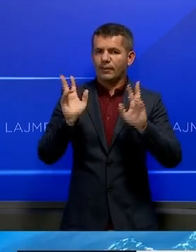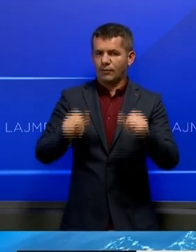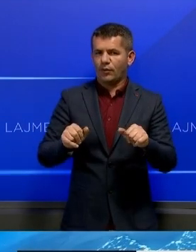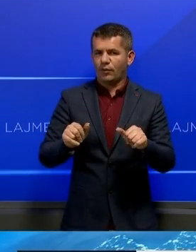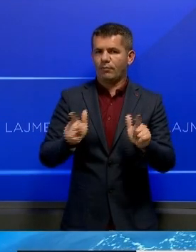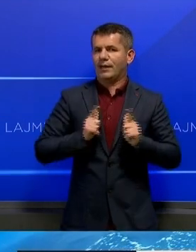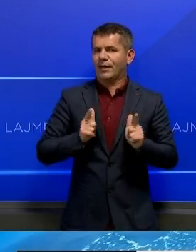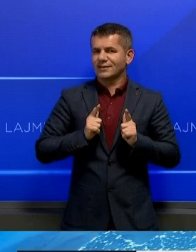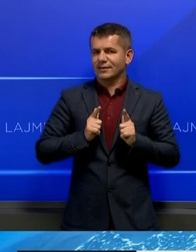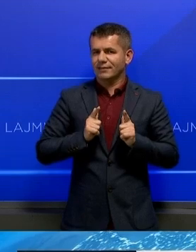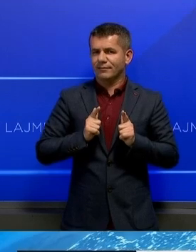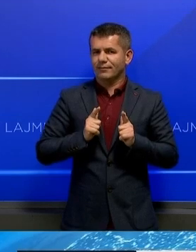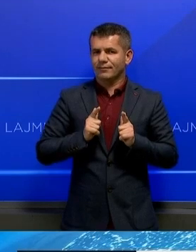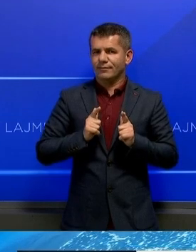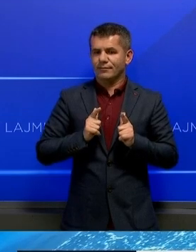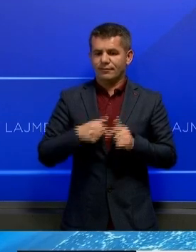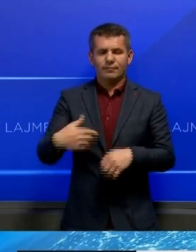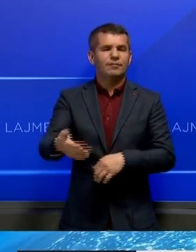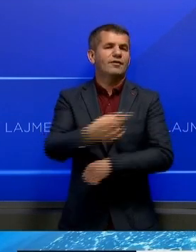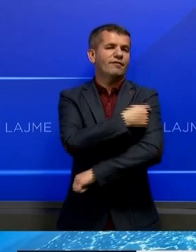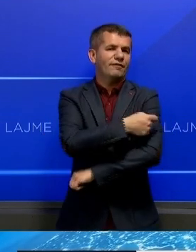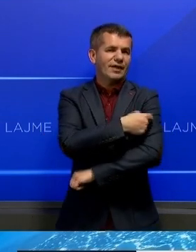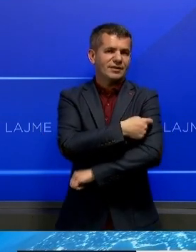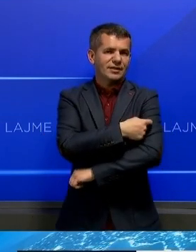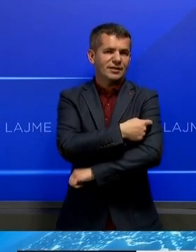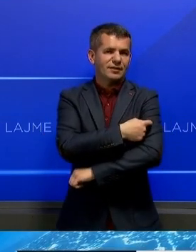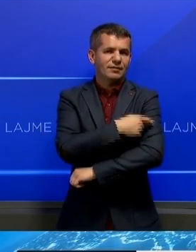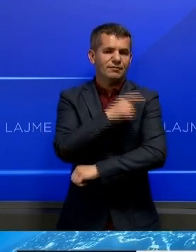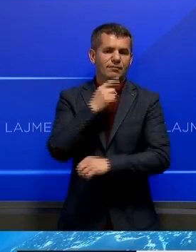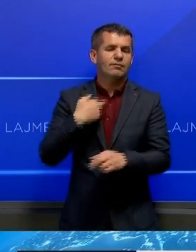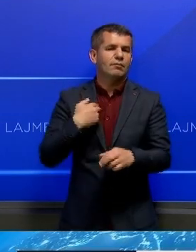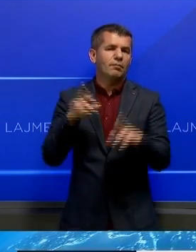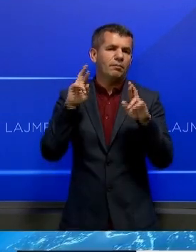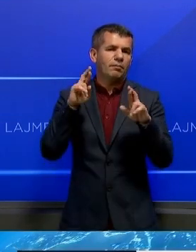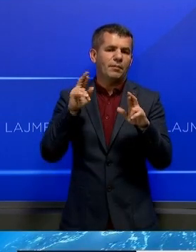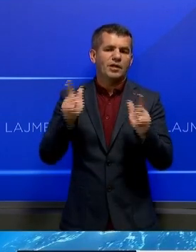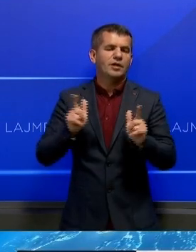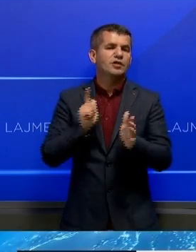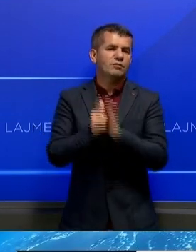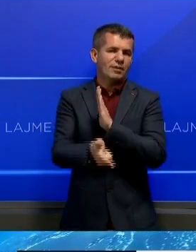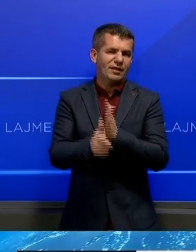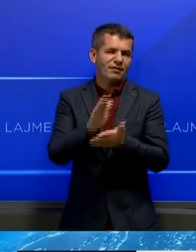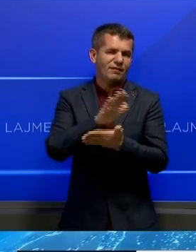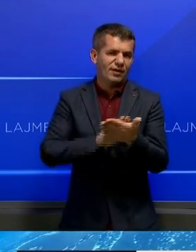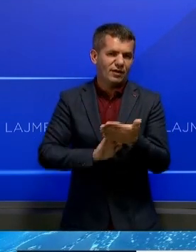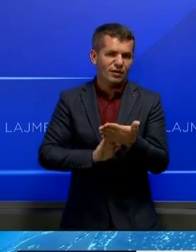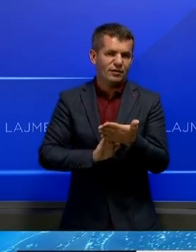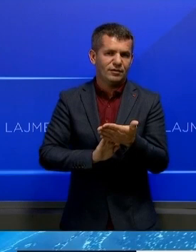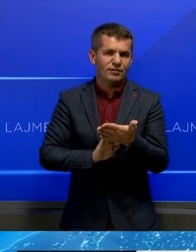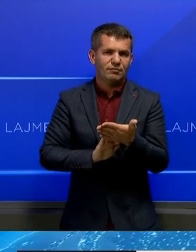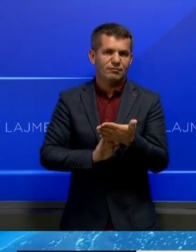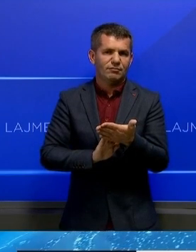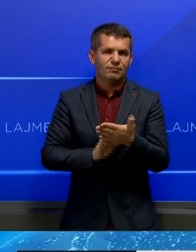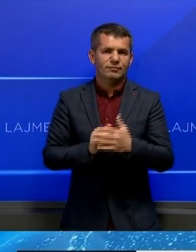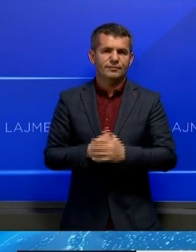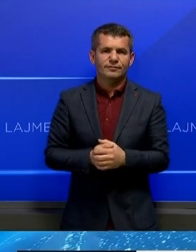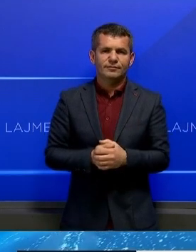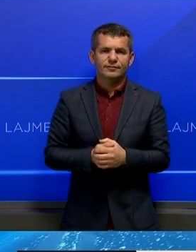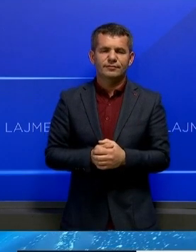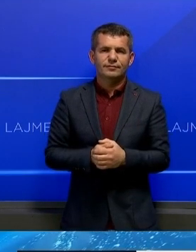për vaksinim masivit, cili po besoj pritës shumë shpejt të funksionalizohet.